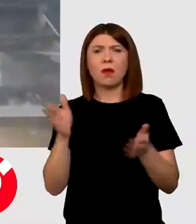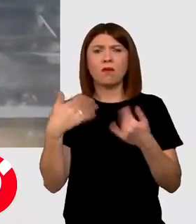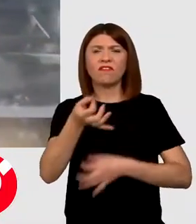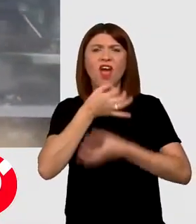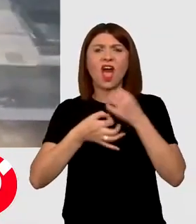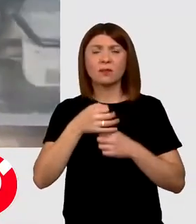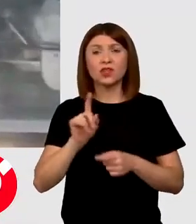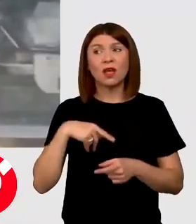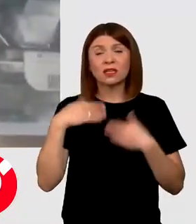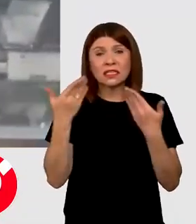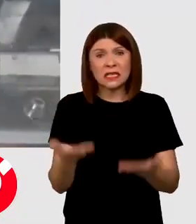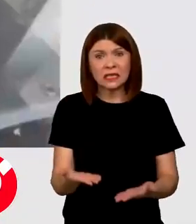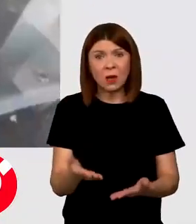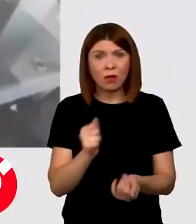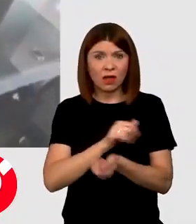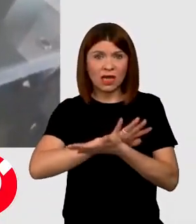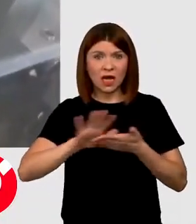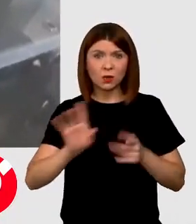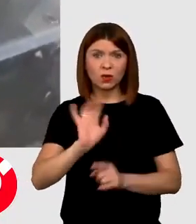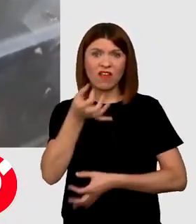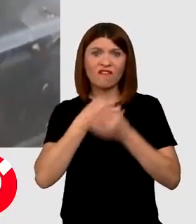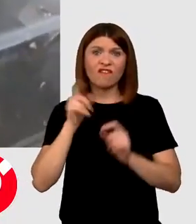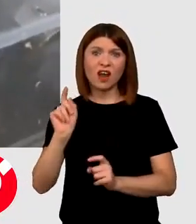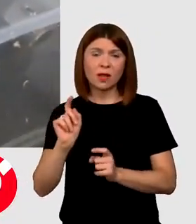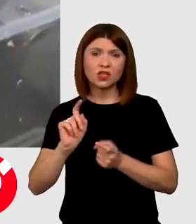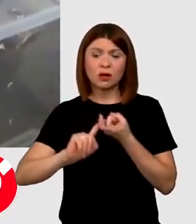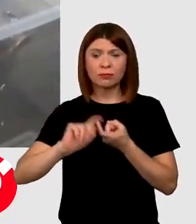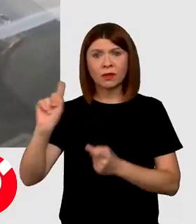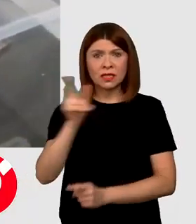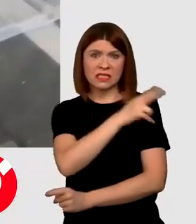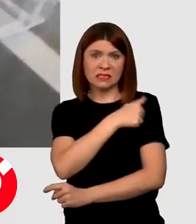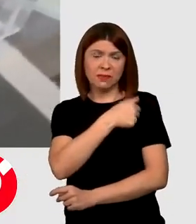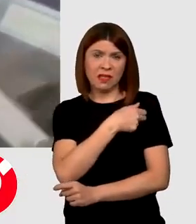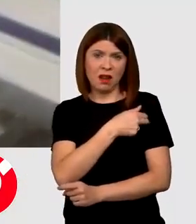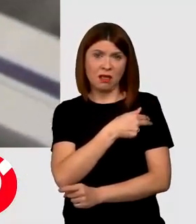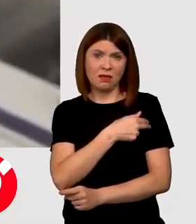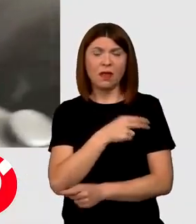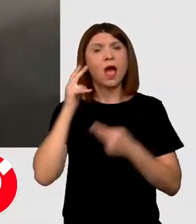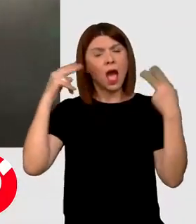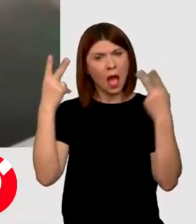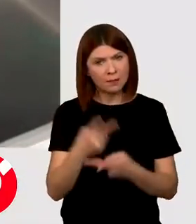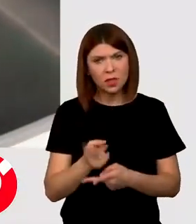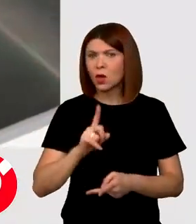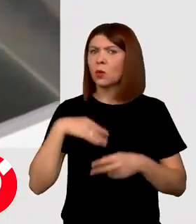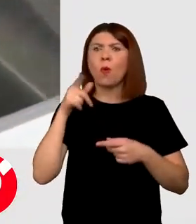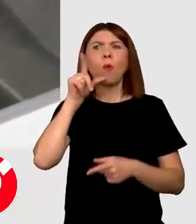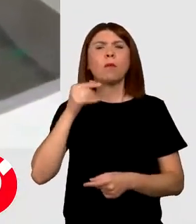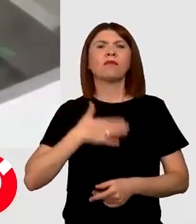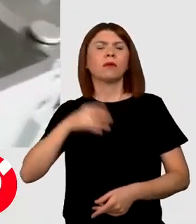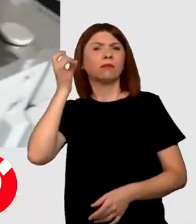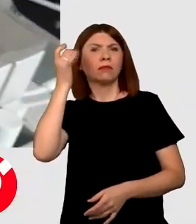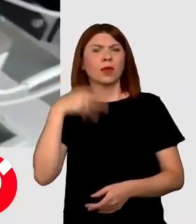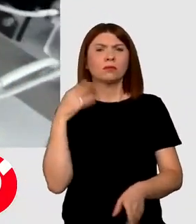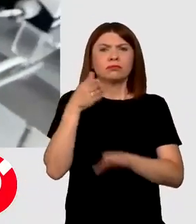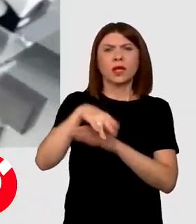câtă vreme ele se administrează gratuit doar din farmaciile care țin de spital, adică cu circuit închis. Nu vor avea acces pacienții la